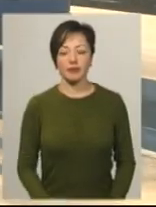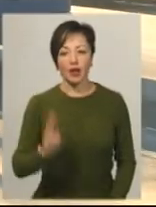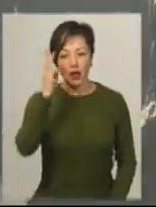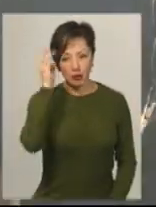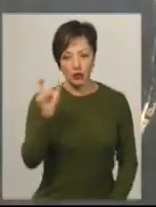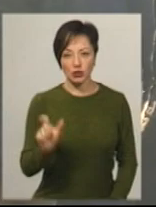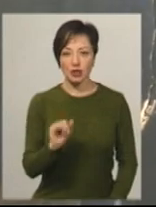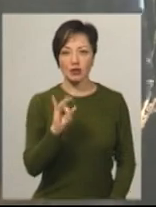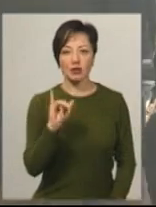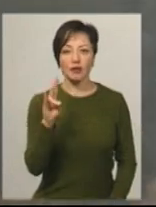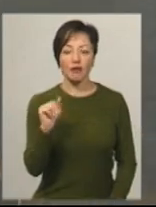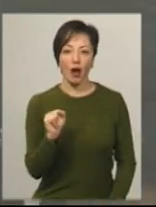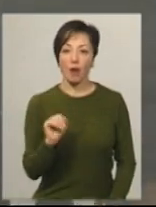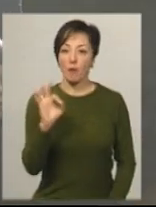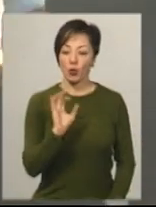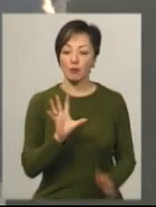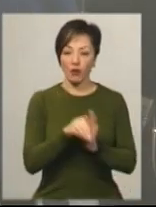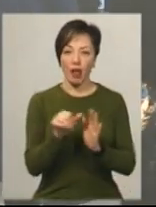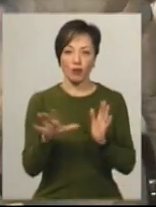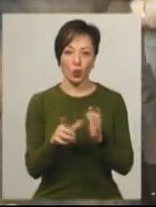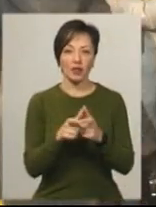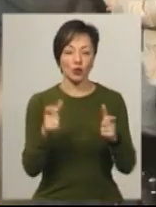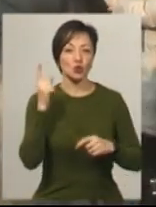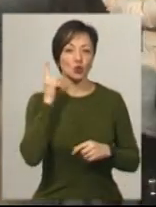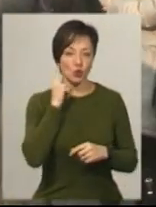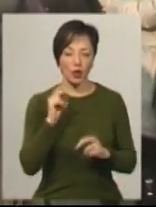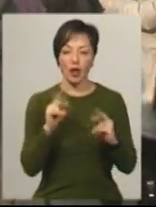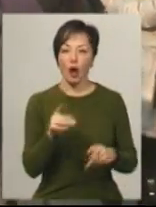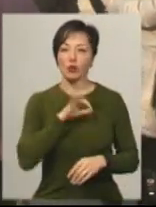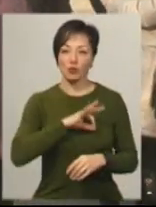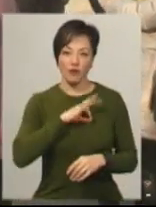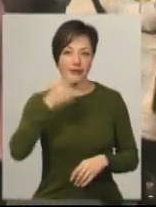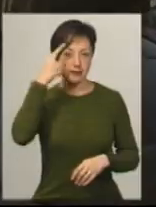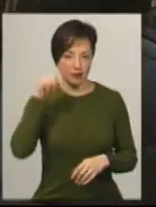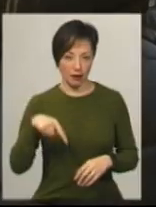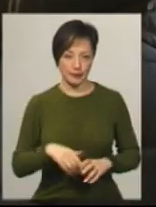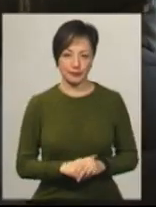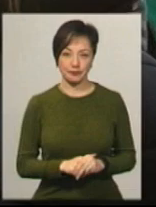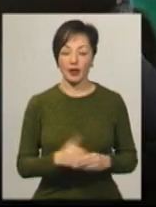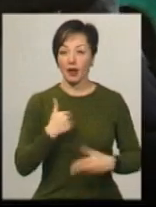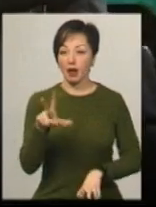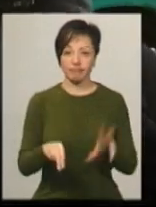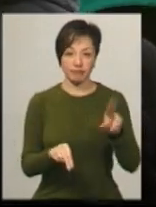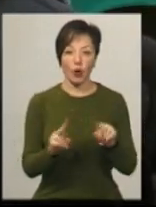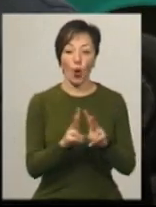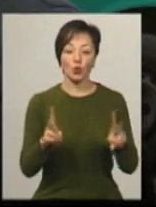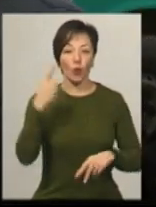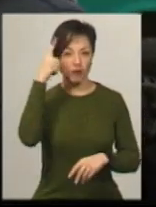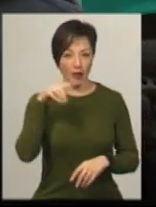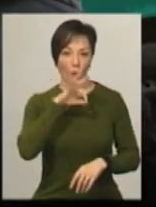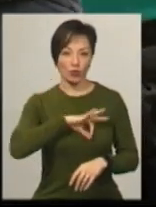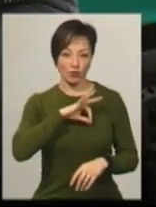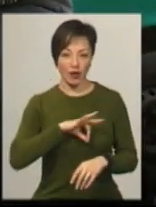Хмельничанка Ірина Толмачова про те, що запровадять електронний квиток чули і як ним користуватись, знає. Я рахую, що той, хто вміє